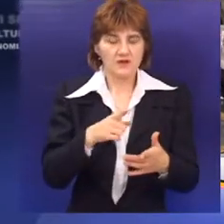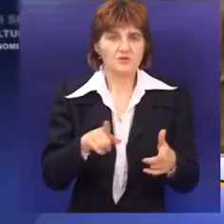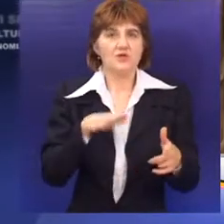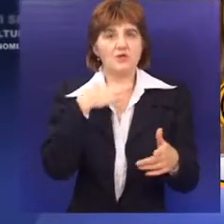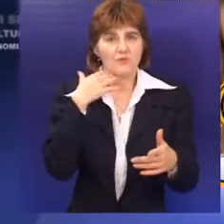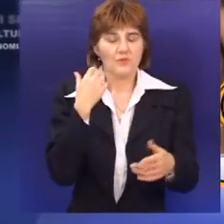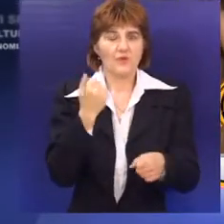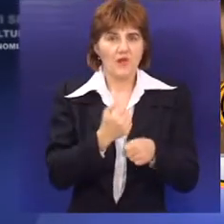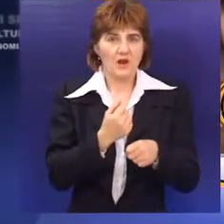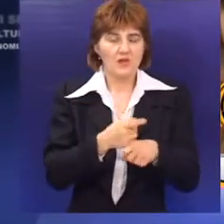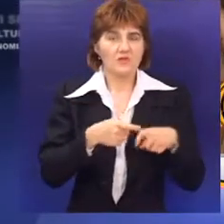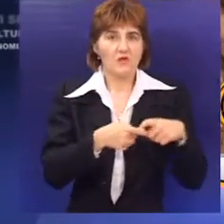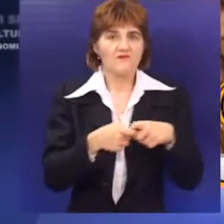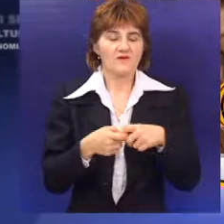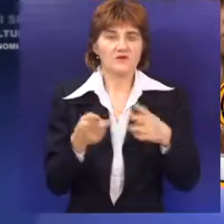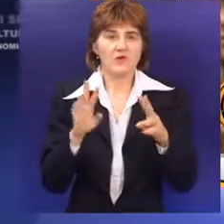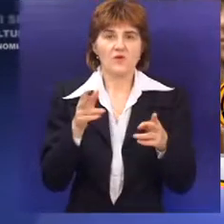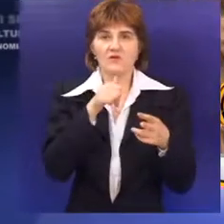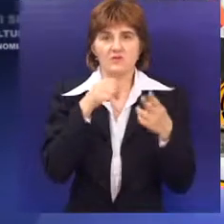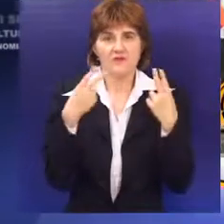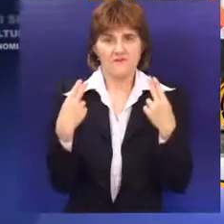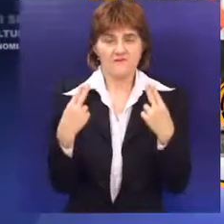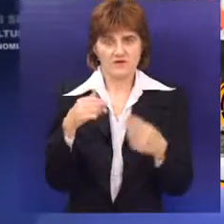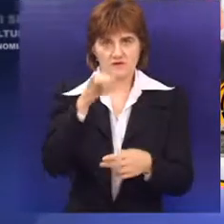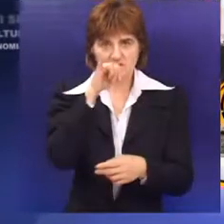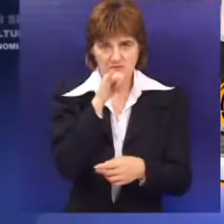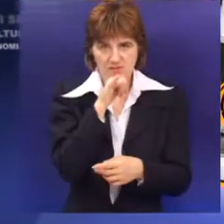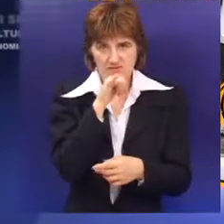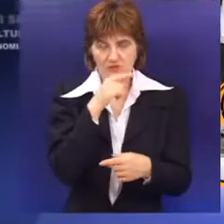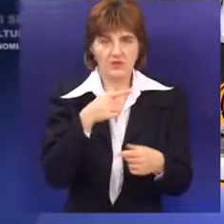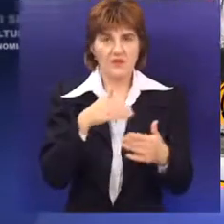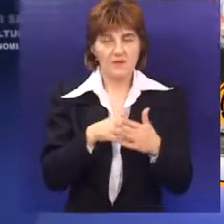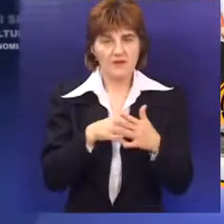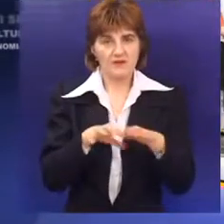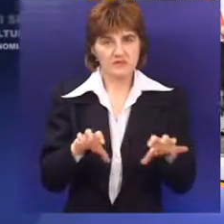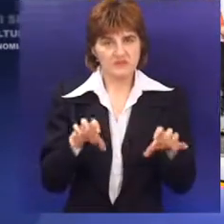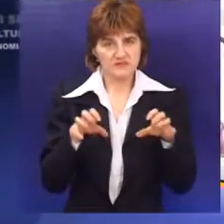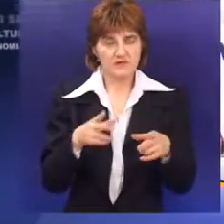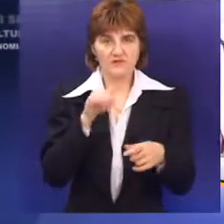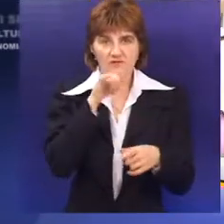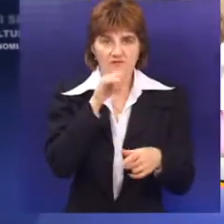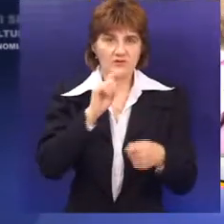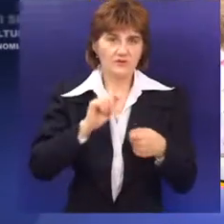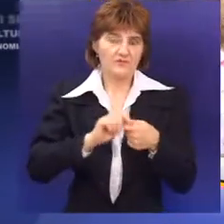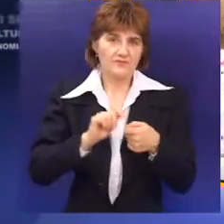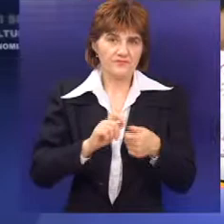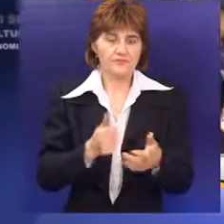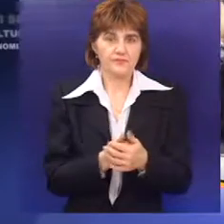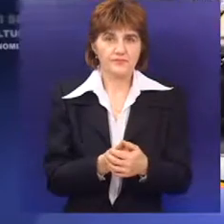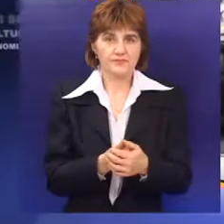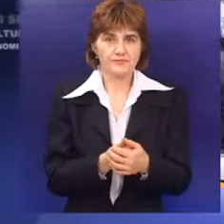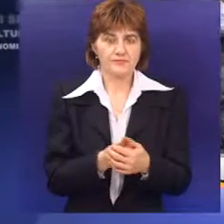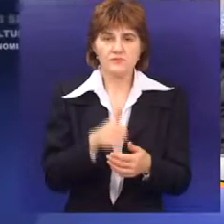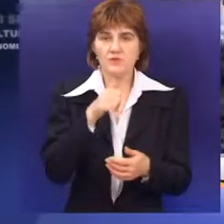kao i potrošača označaju vode. Realizovali su niz akcija koje su imale za cilj podizanje svesti potrošača. Voda je,